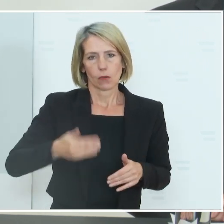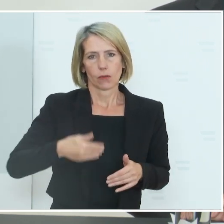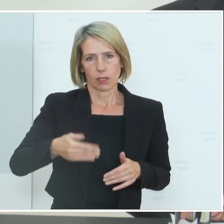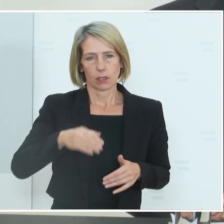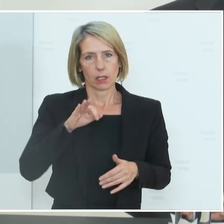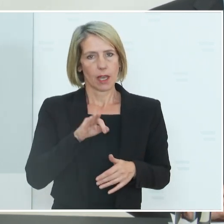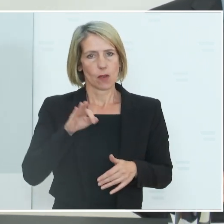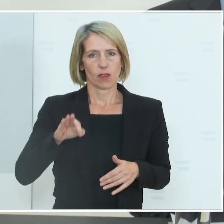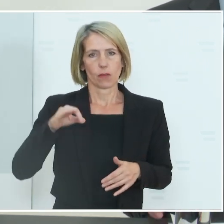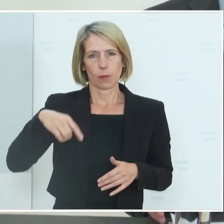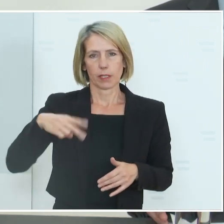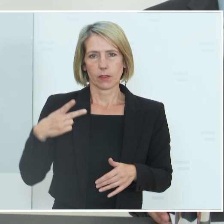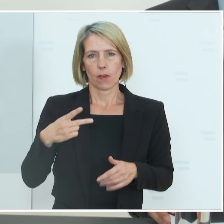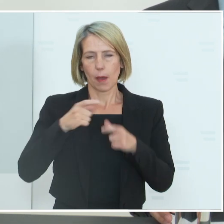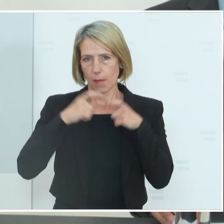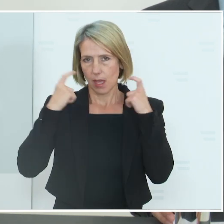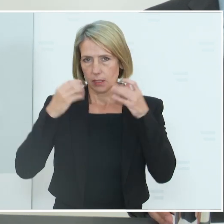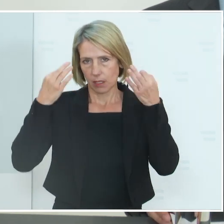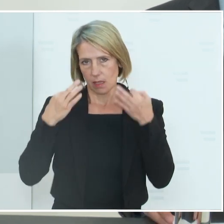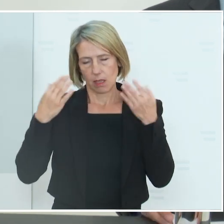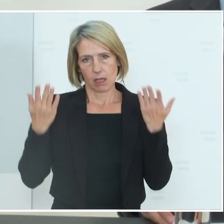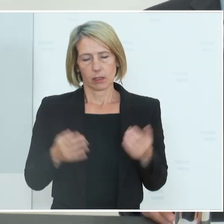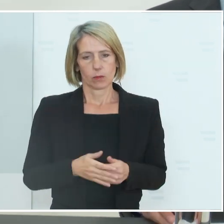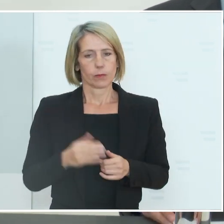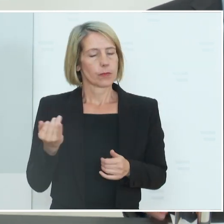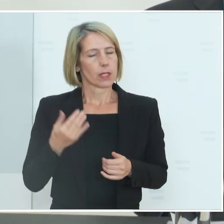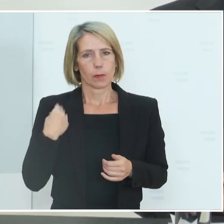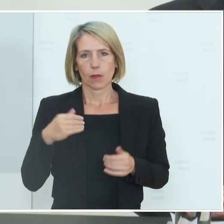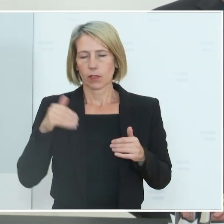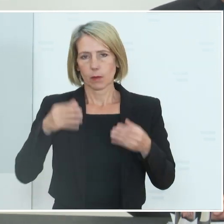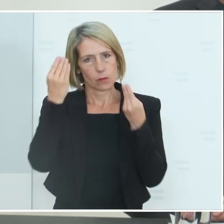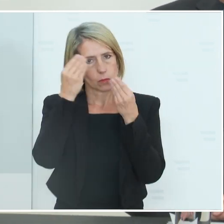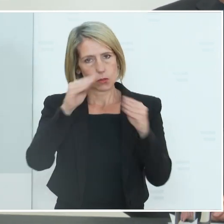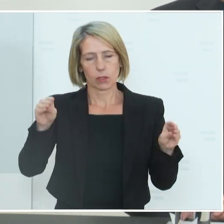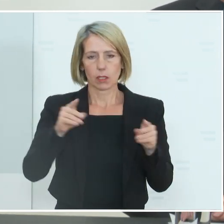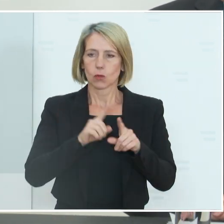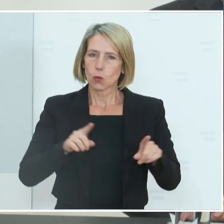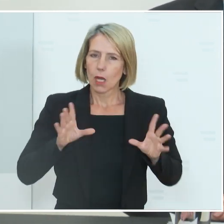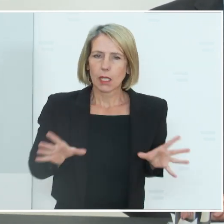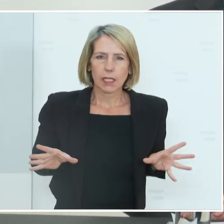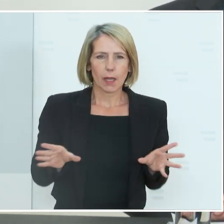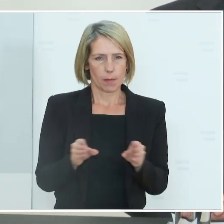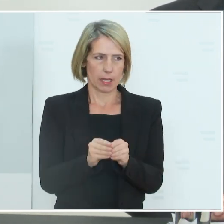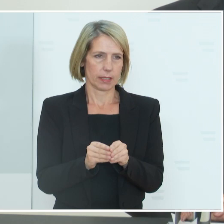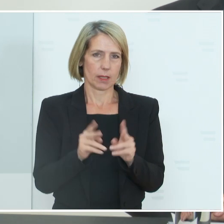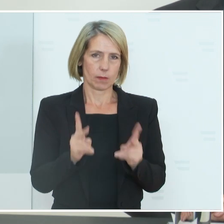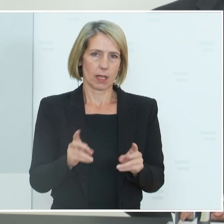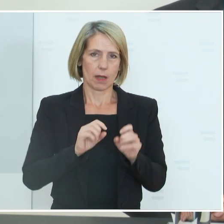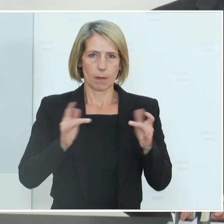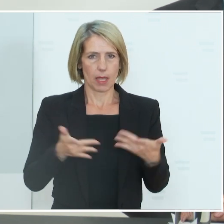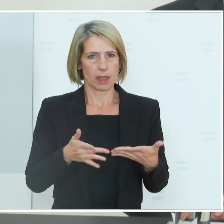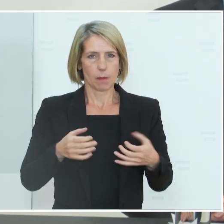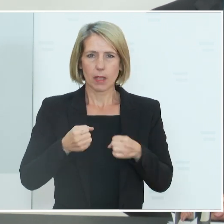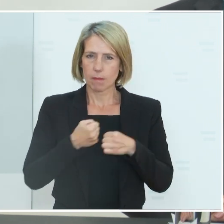-Maske tragen. Ich betone immer wieder, dass wir diese Pandemie nur gemeinsam besiegen können. Wir haben in den letzten